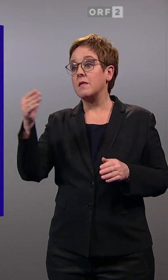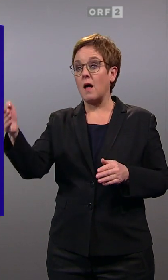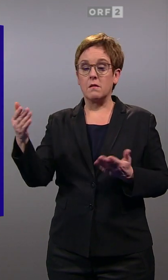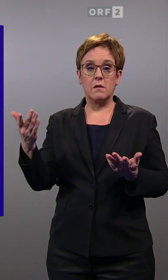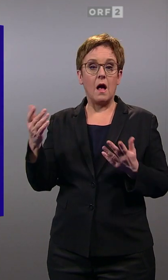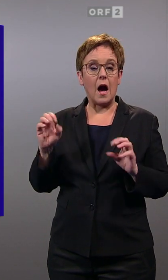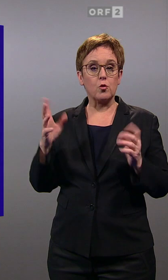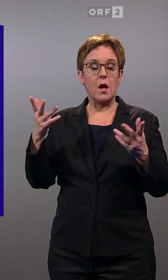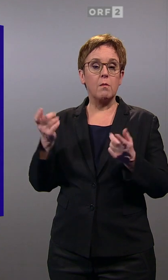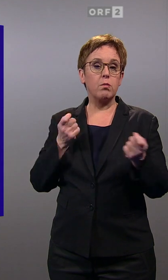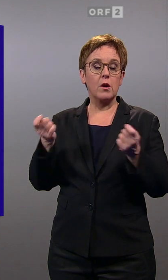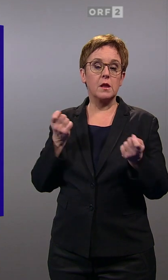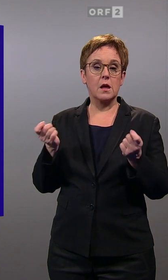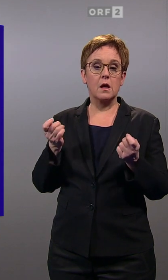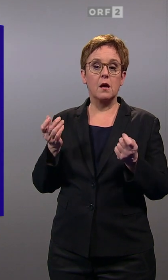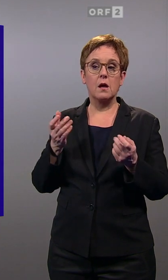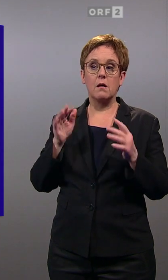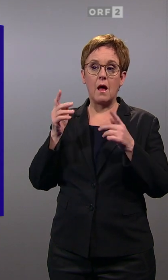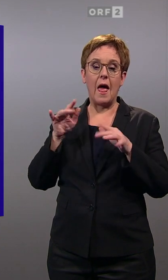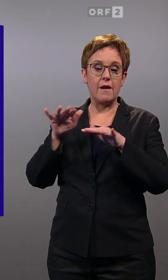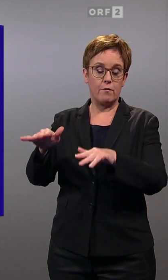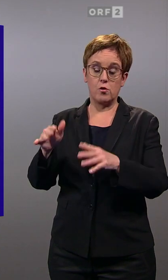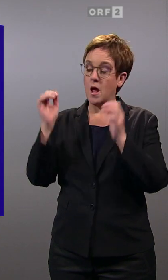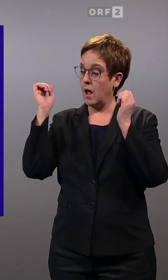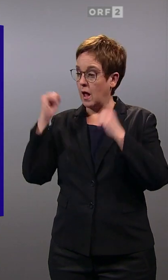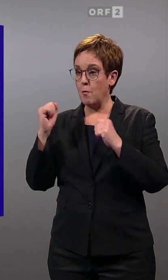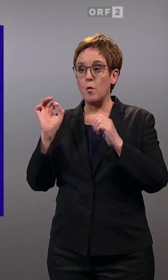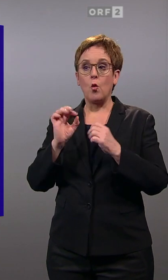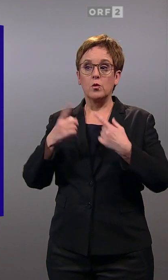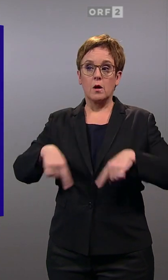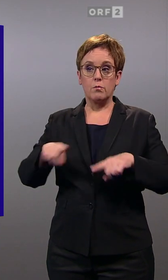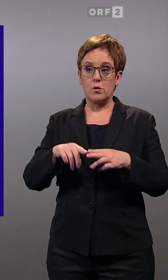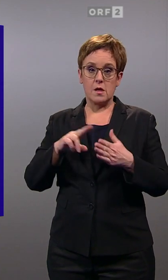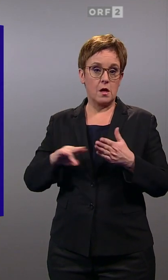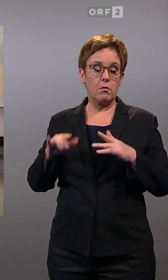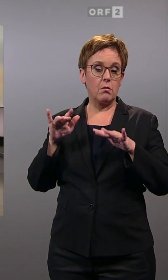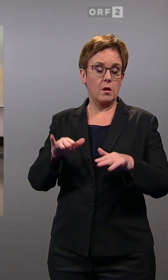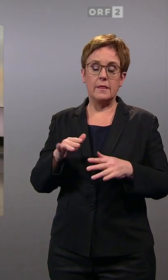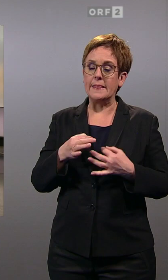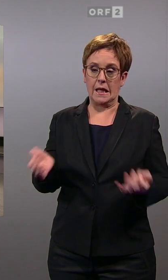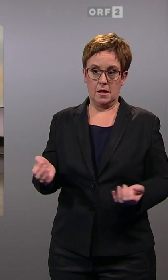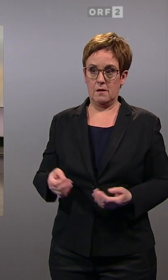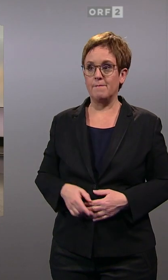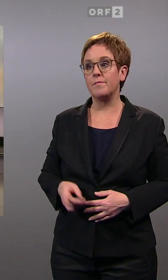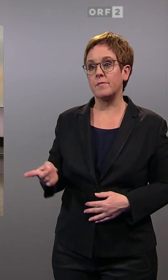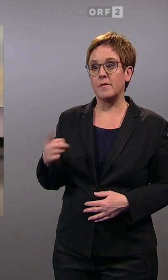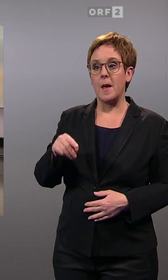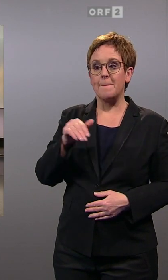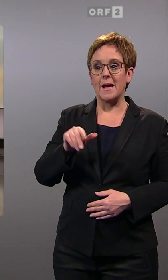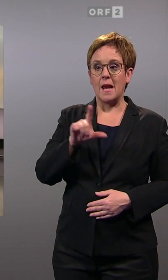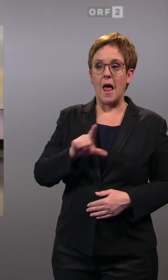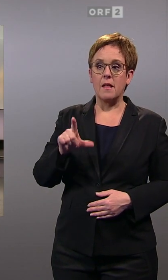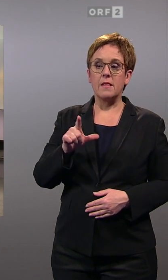in die aktuelle politische Situation weder der Republik noch des Bundeslandes Niederösterreich hineinreden. Johanna Mikl-Leitner tritt